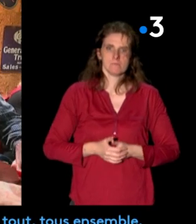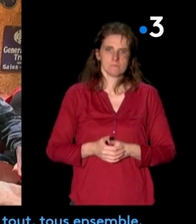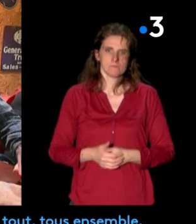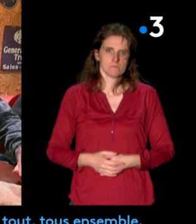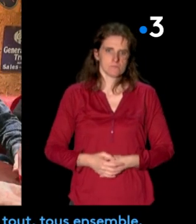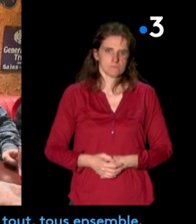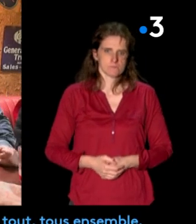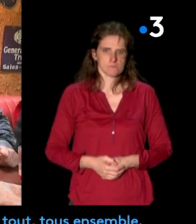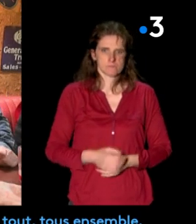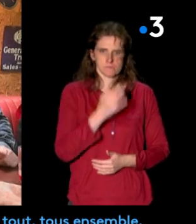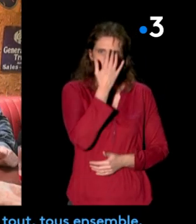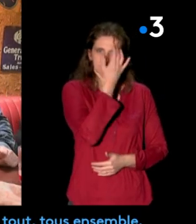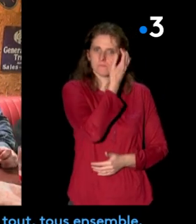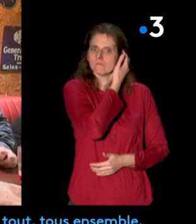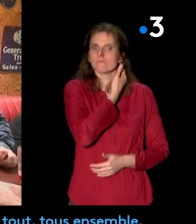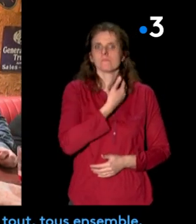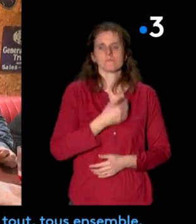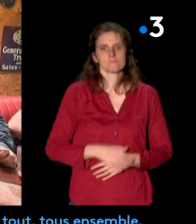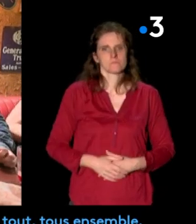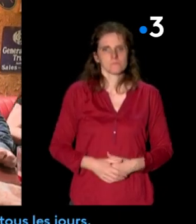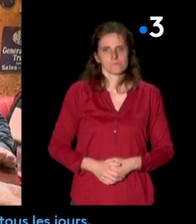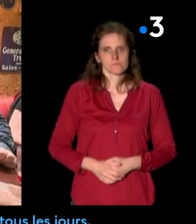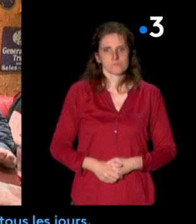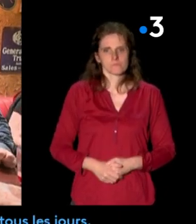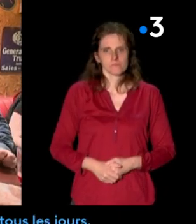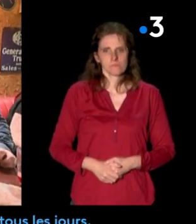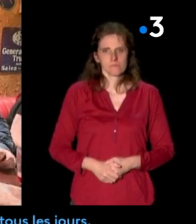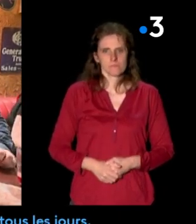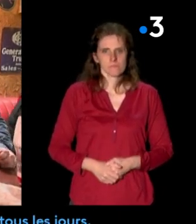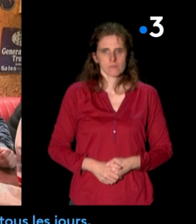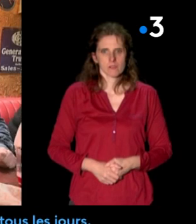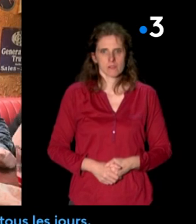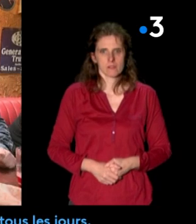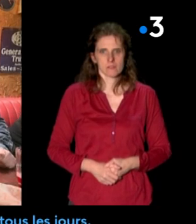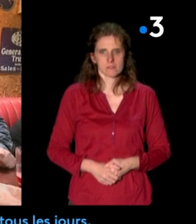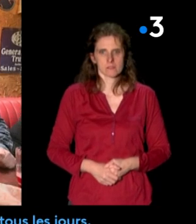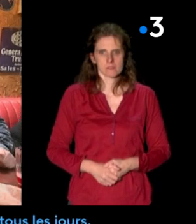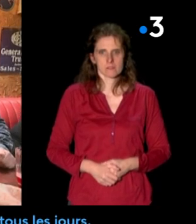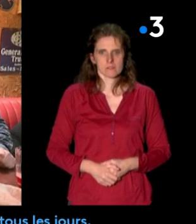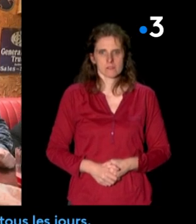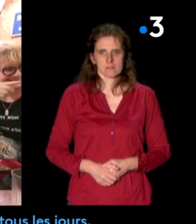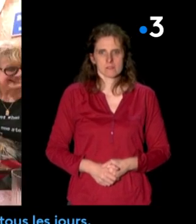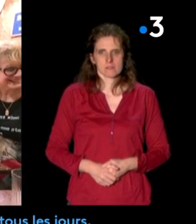La discussion est plus simple, on discute de tout, tous ensemble, c'est plus simple que dans la vie de tous les jours.